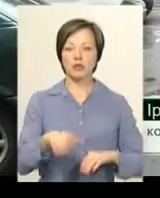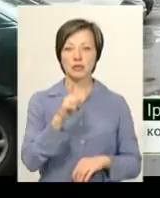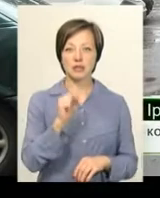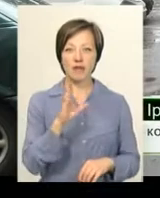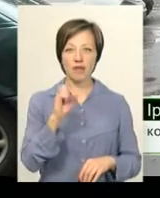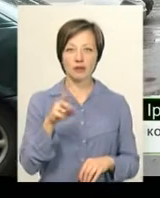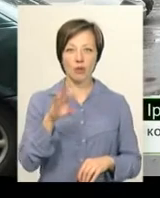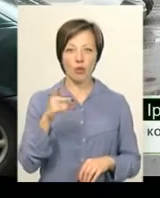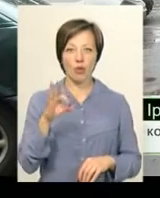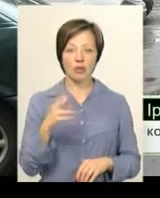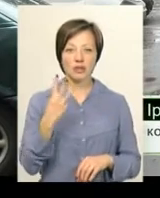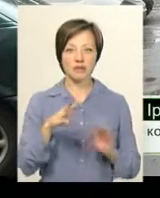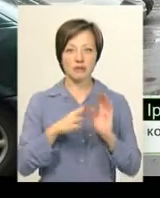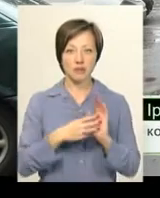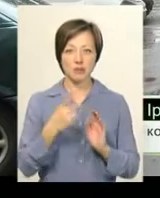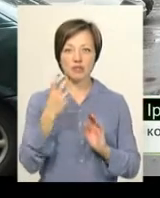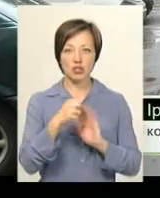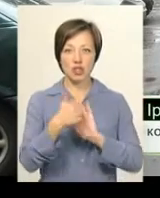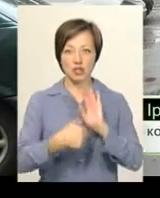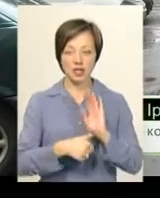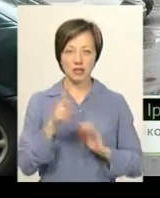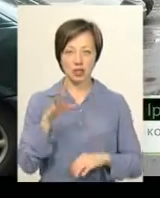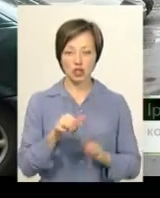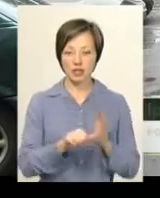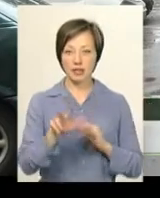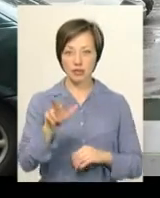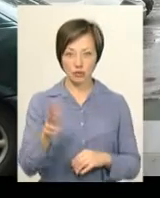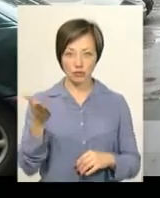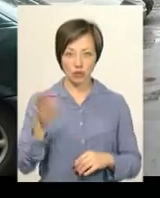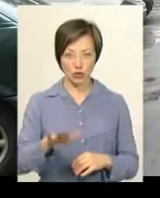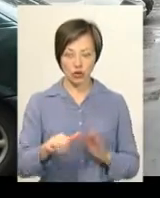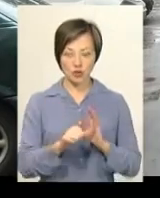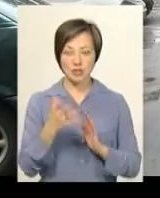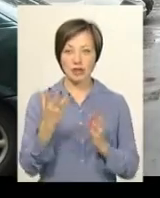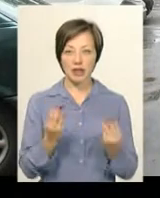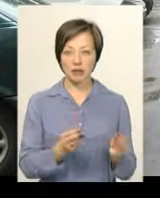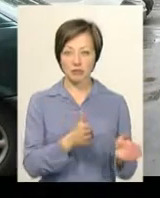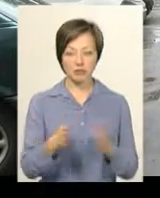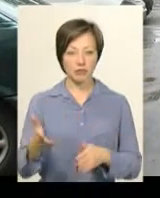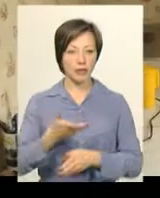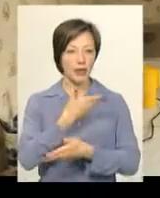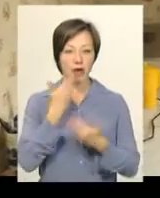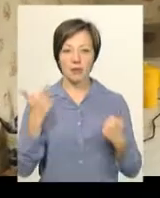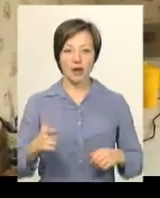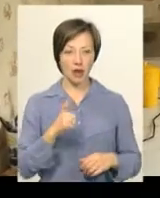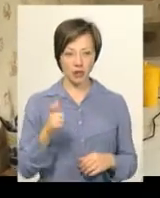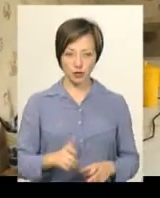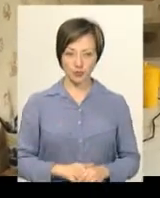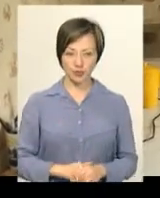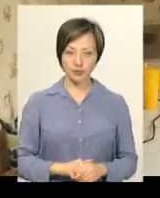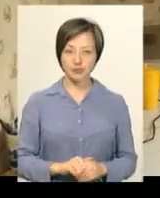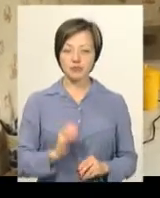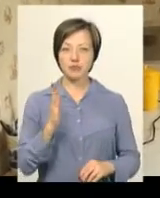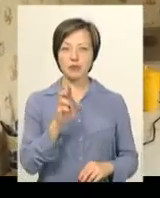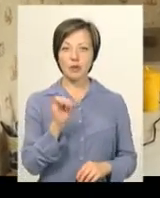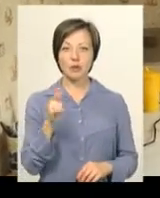38, 216 квартир. У 63-х з них шостий день поспіль немає газу. Володимир Буга живе